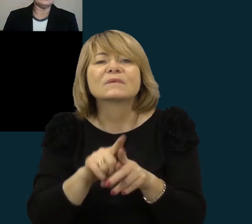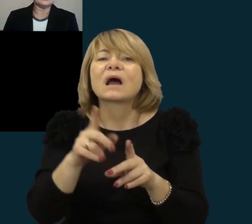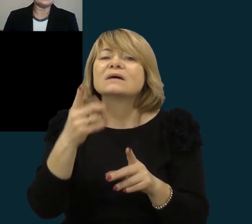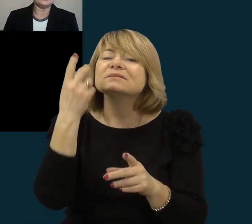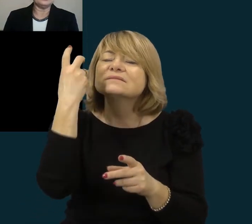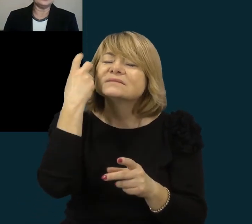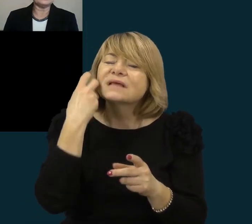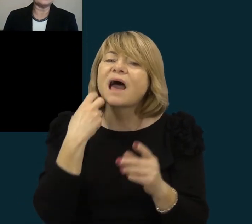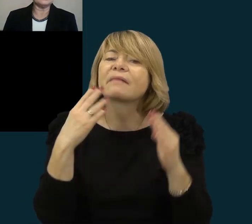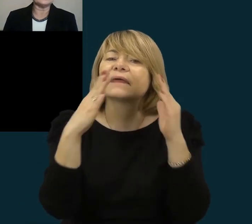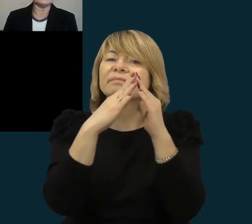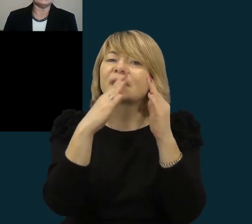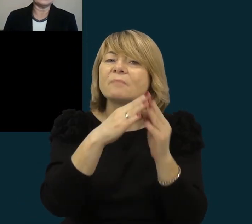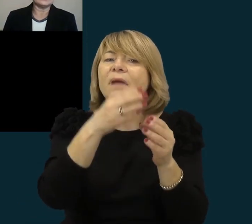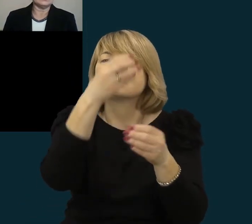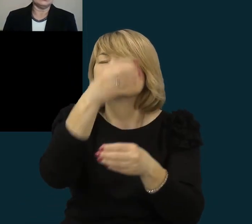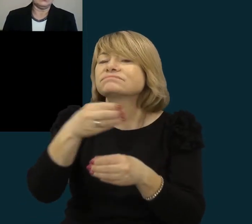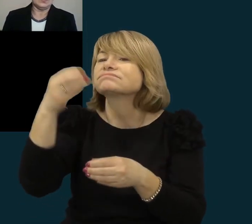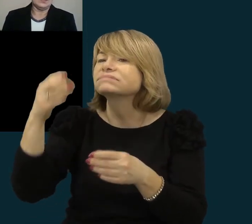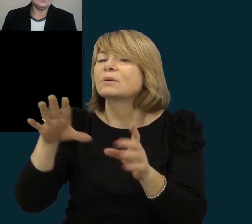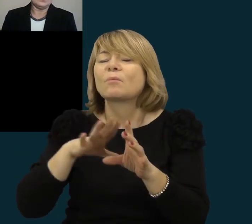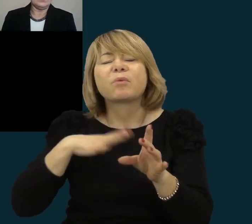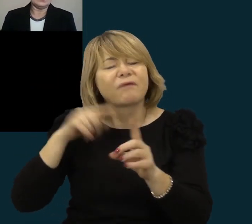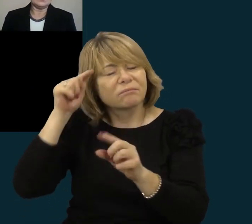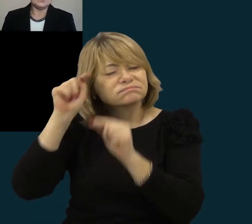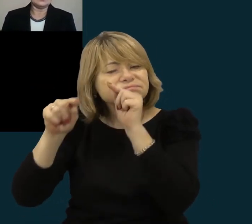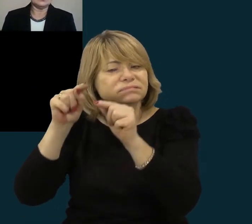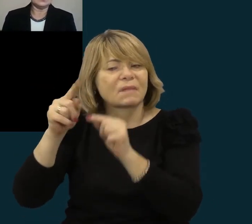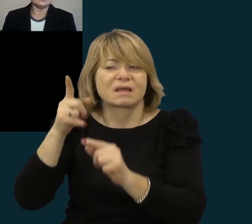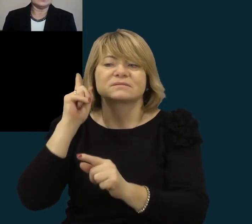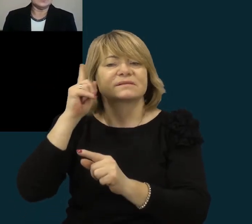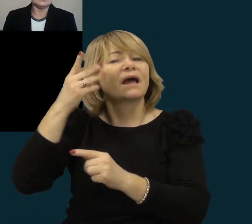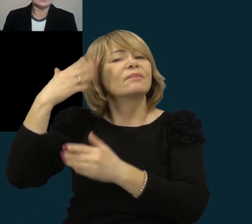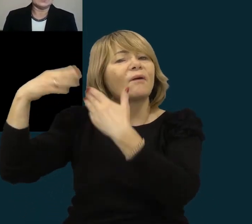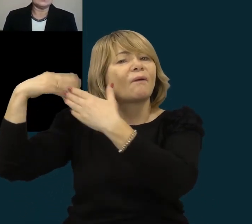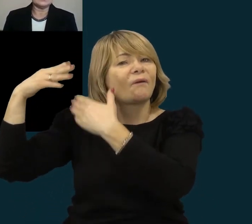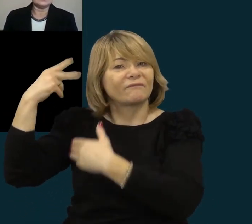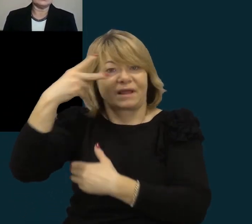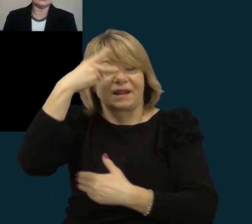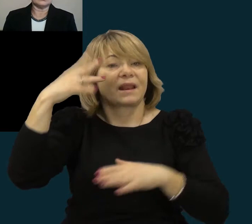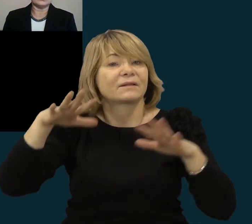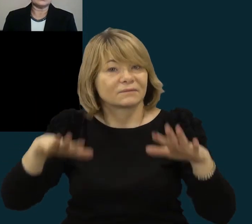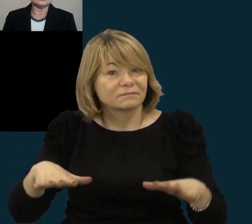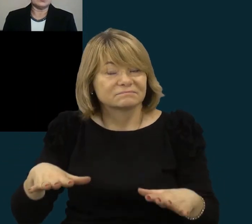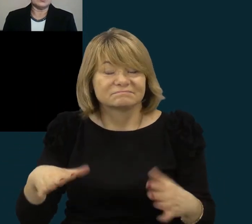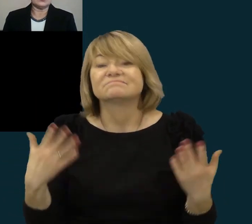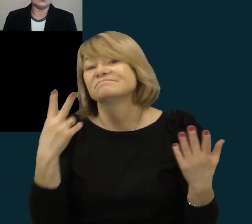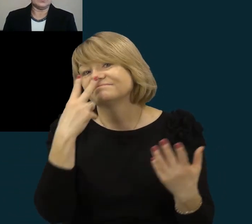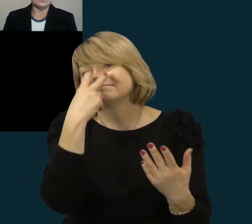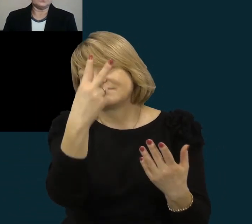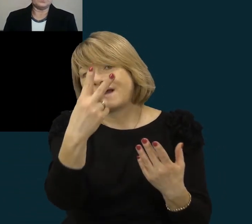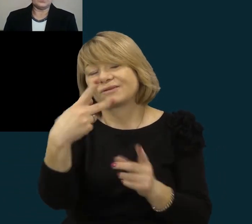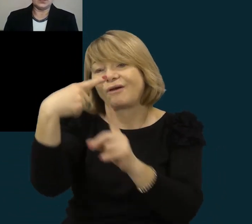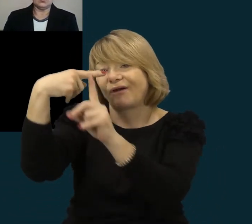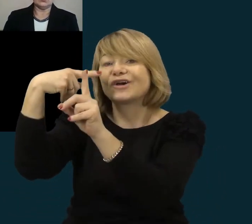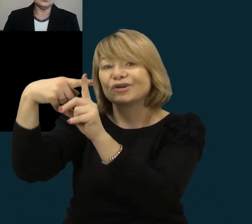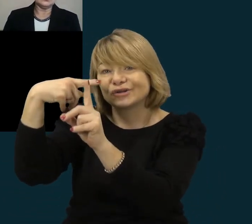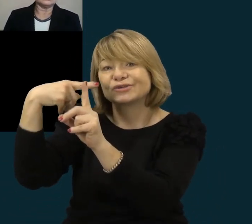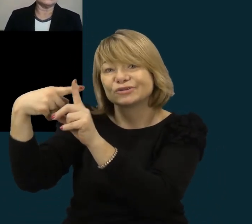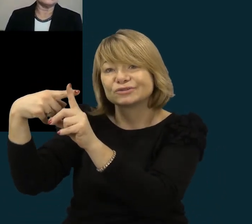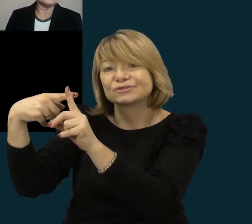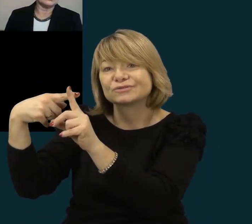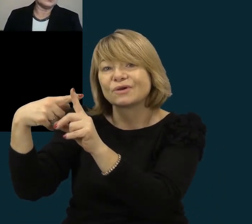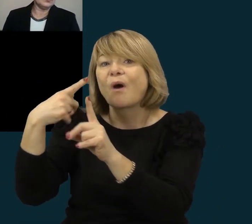ypač populiarų buvo senovės Lietuvoje. Tai vėlgi matom, kad taip kėlė nuotraukas su kryžinimu. O